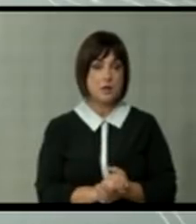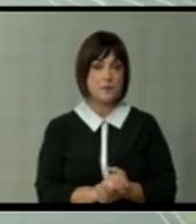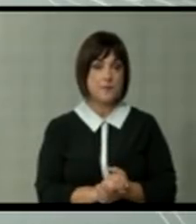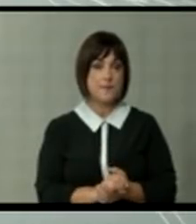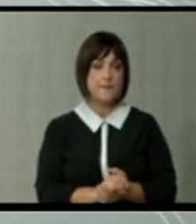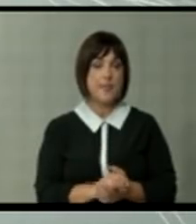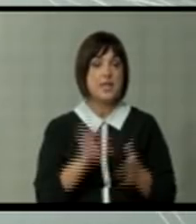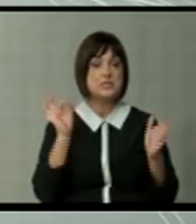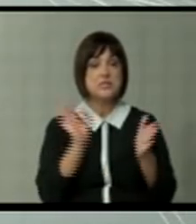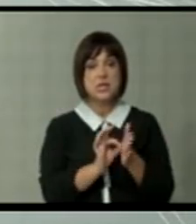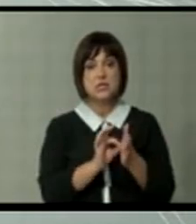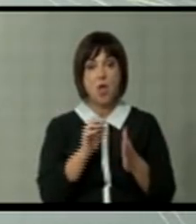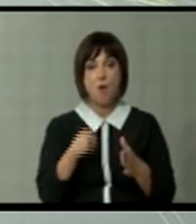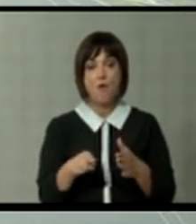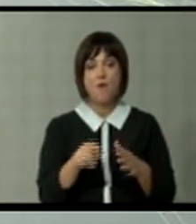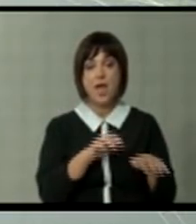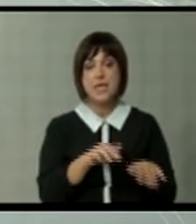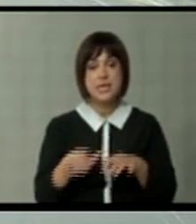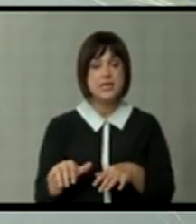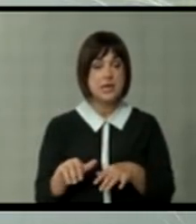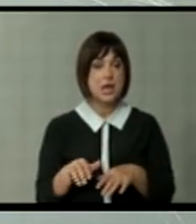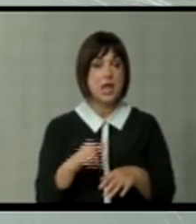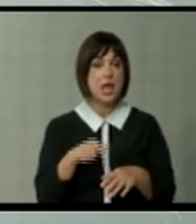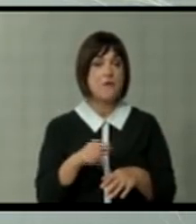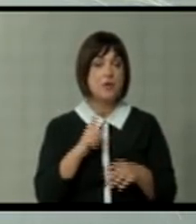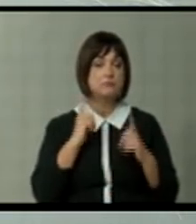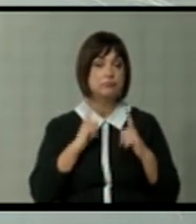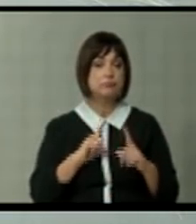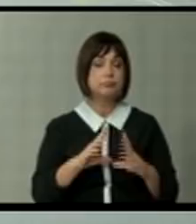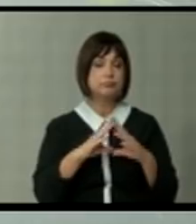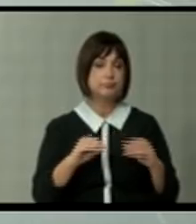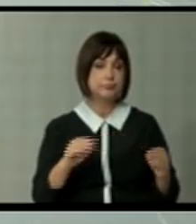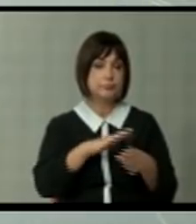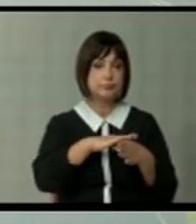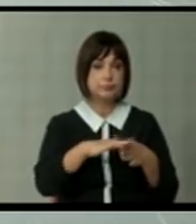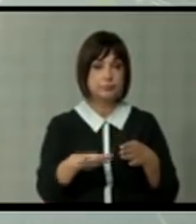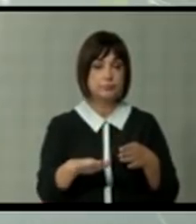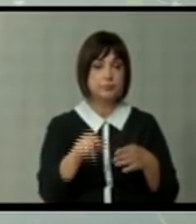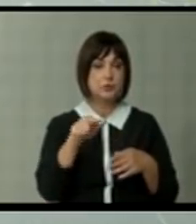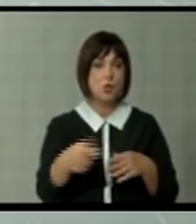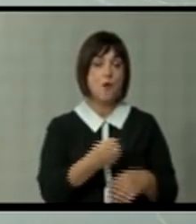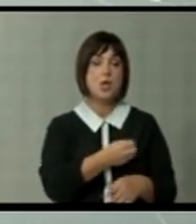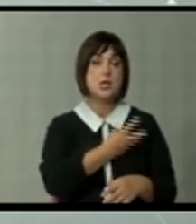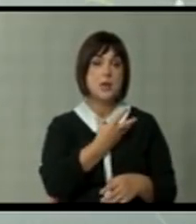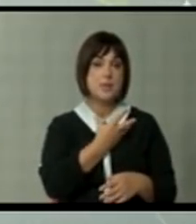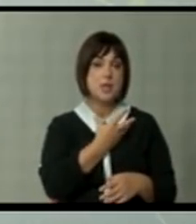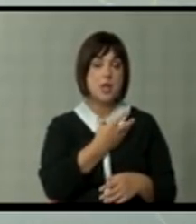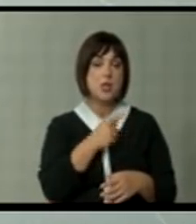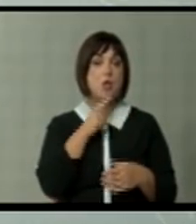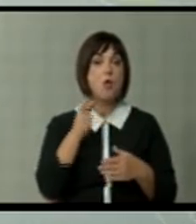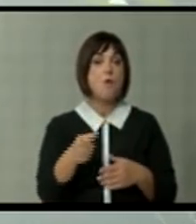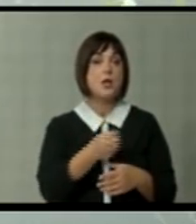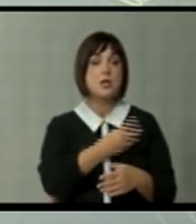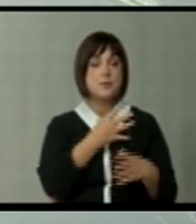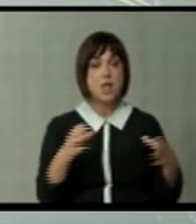целта на ваквата игра е една тивка амнестија на тој криминал и тие